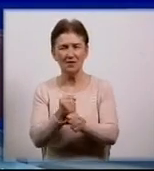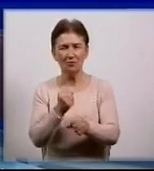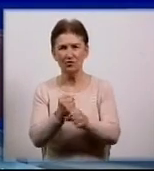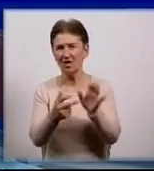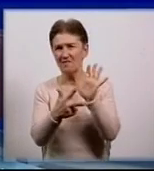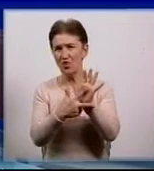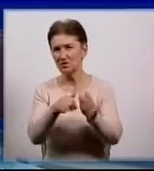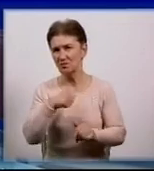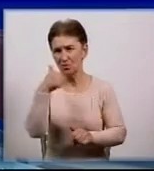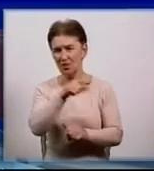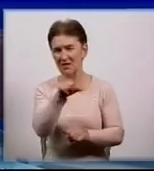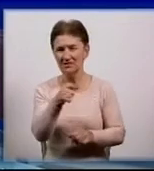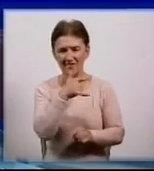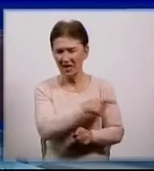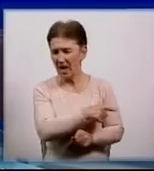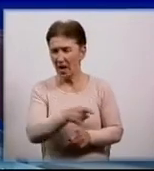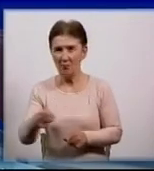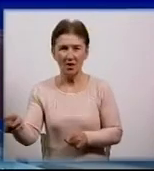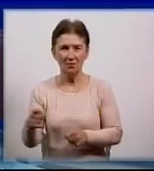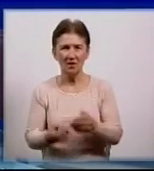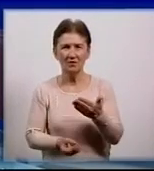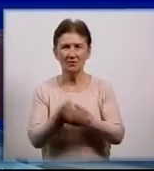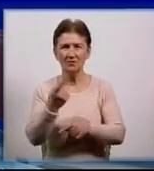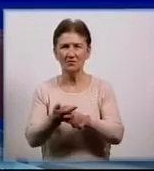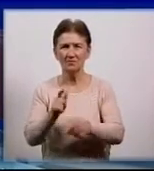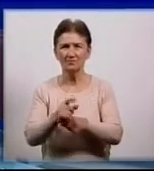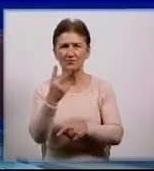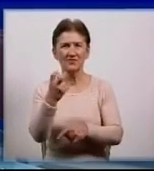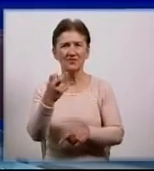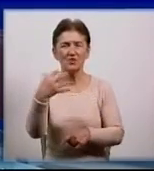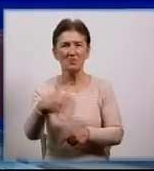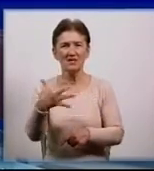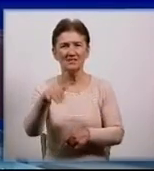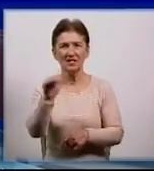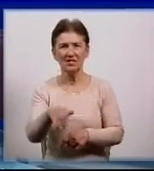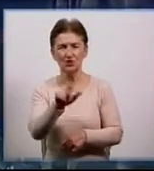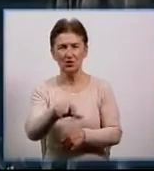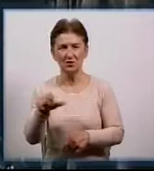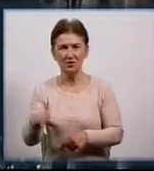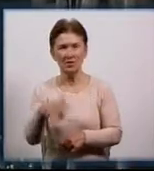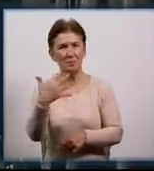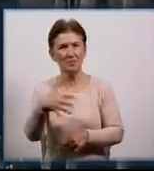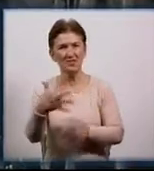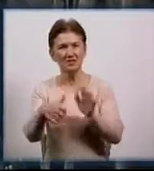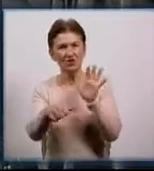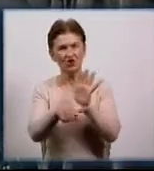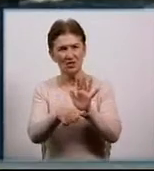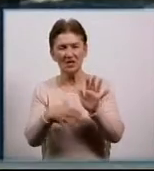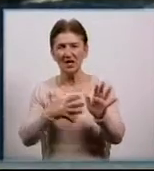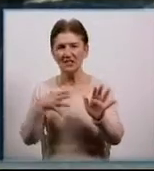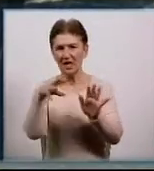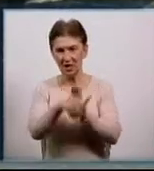Бухенвальді за весь період його існування відбули ув'язнення понад 250 тисяч людей. З них 56 тисяч загинули.